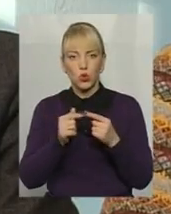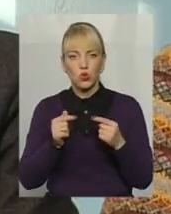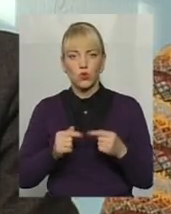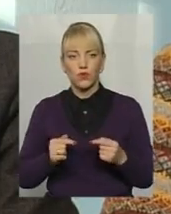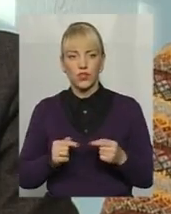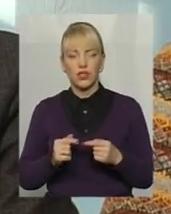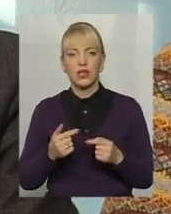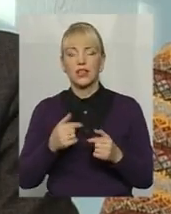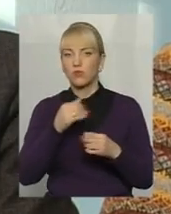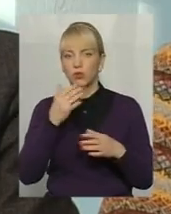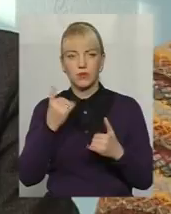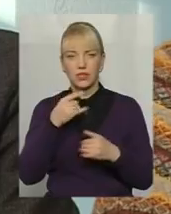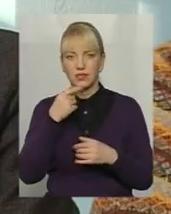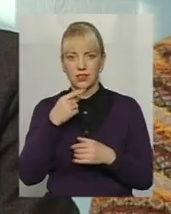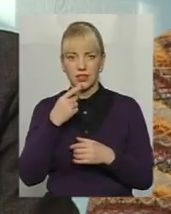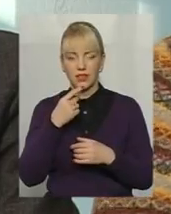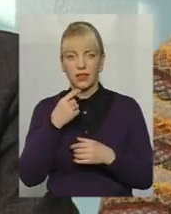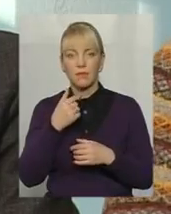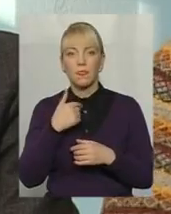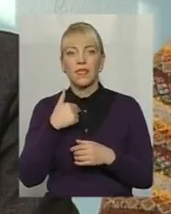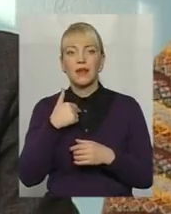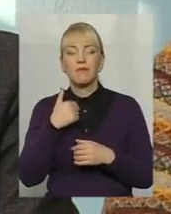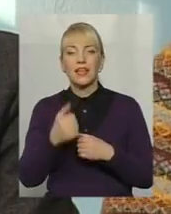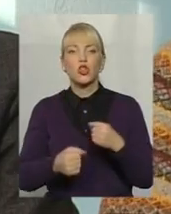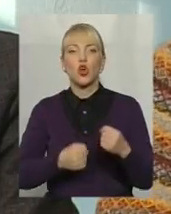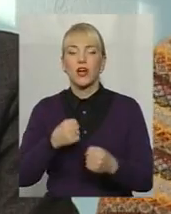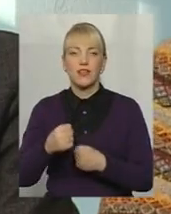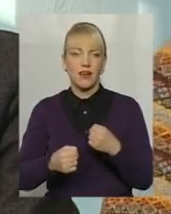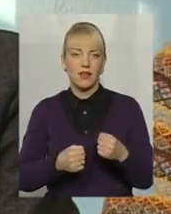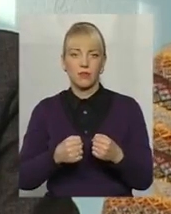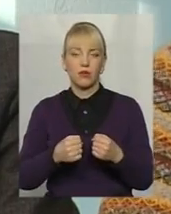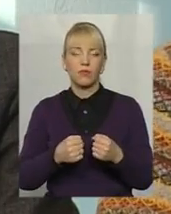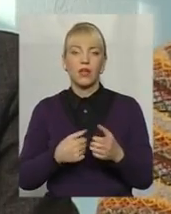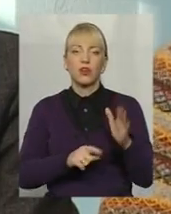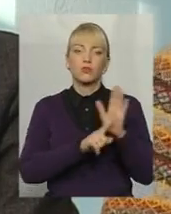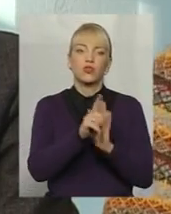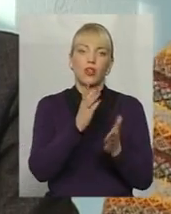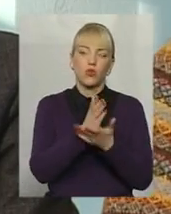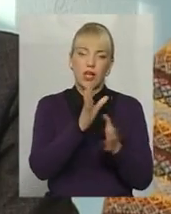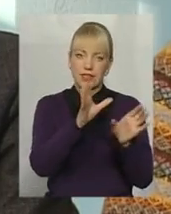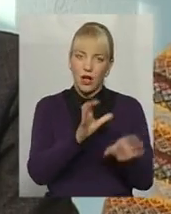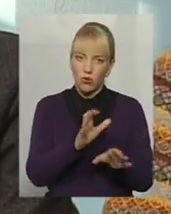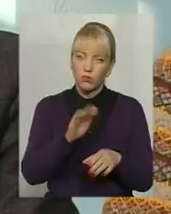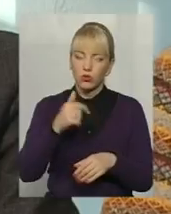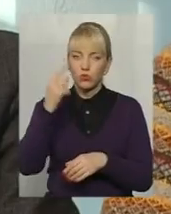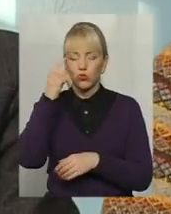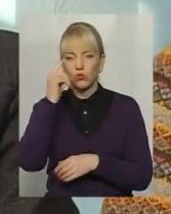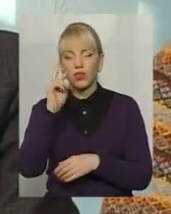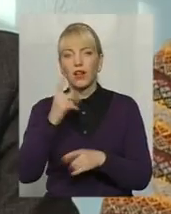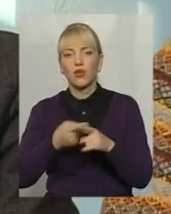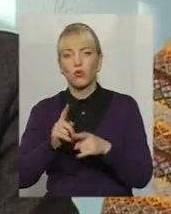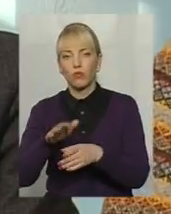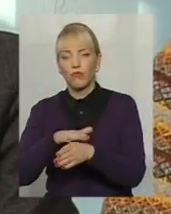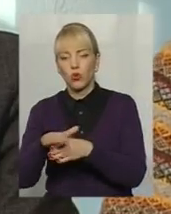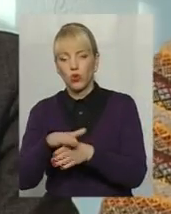не можу зараз сказати. Тому що знову ж ми доганяємо. Спочатку є закон, потім ми думаємо, як він буде виконуватися, а які під нього